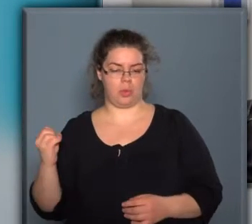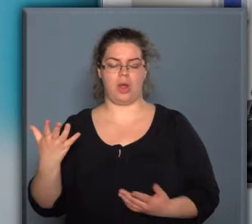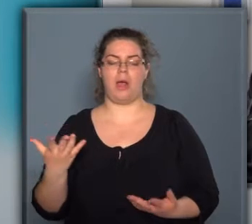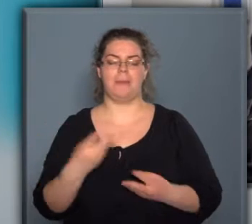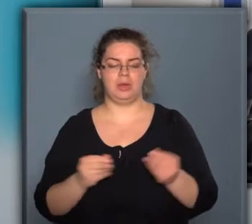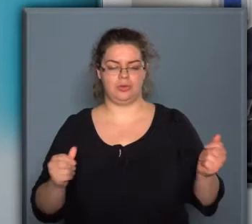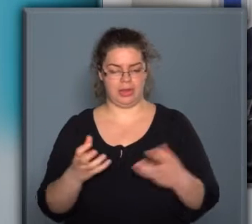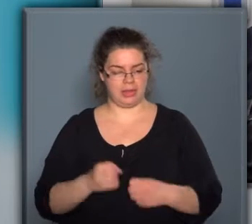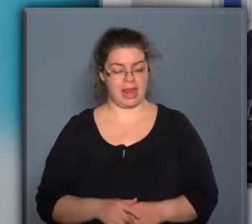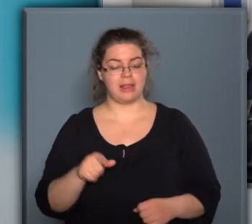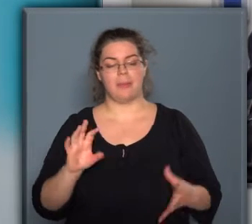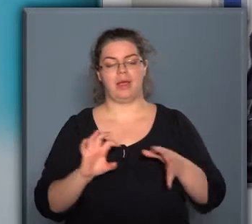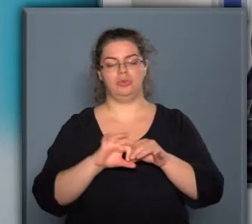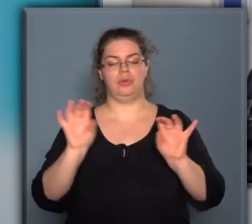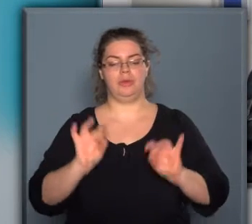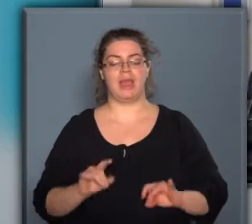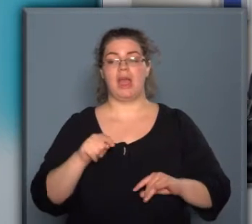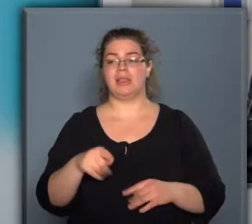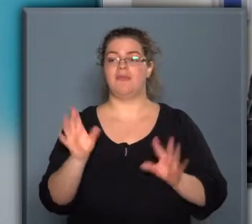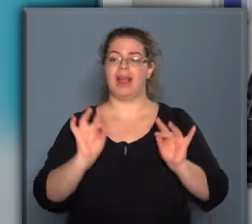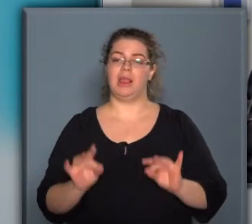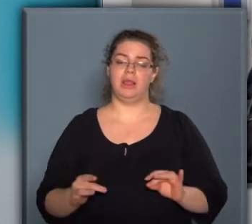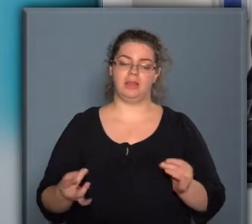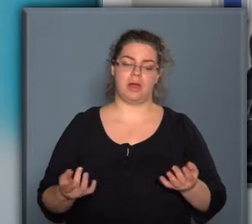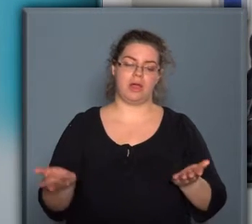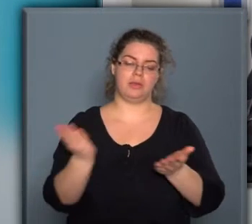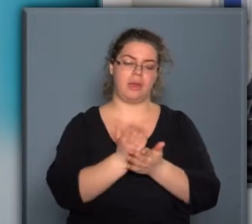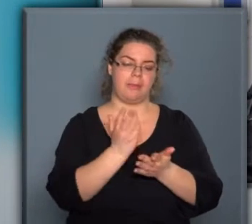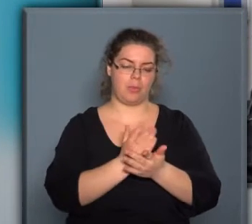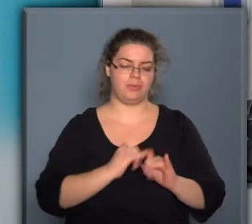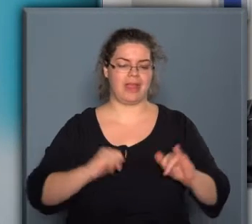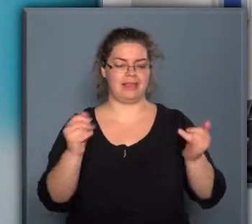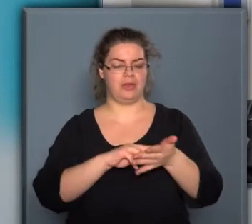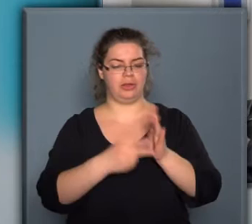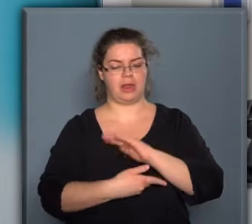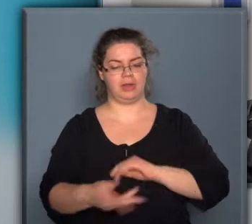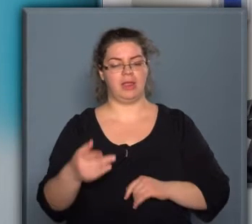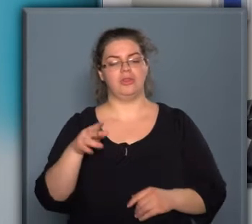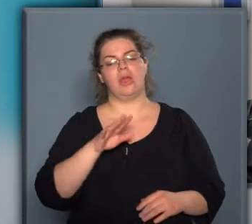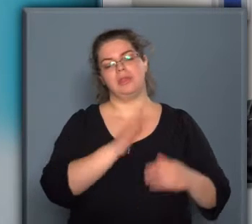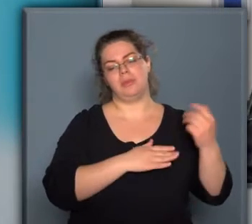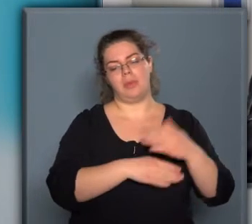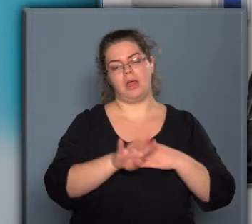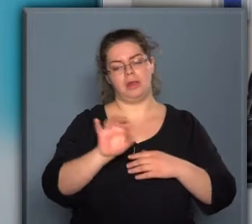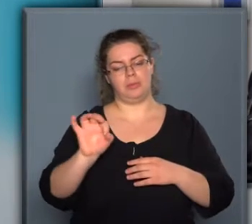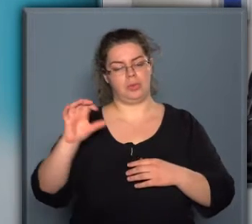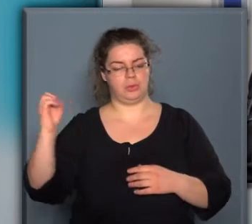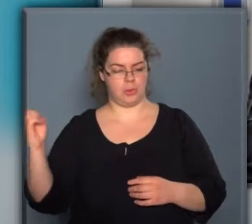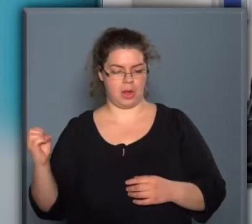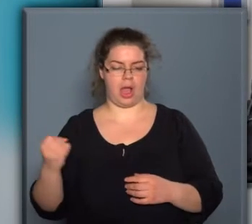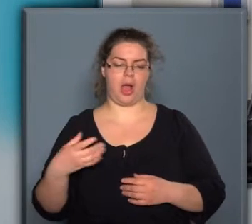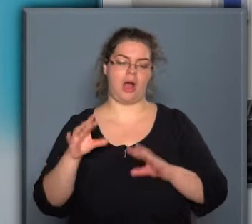bekapcsolódó cégek. A vállatra szabott fejlesztési tervet tudnak kapni, és az Ipar 4.0 a minta alkalmazásokat